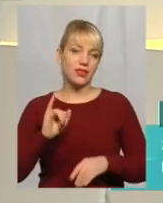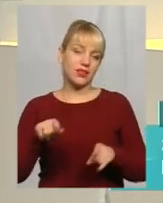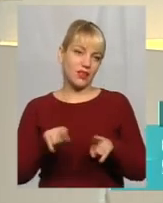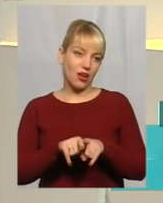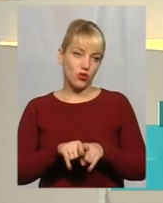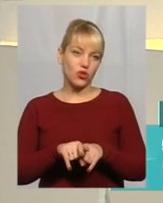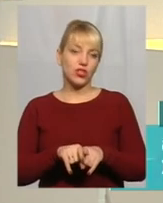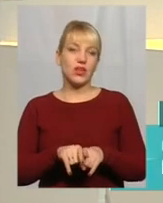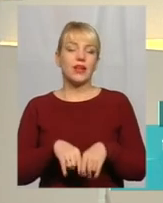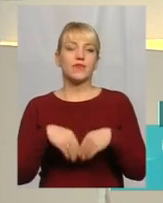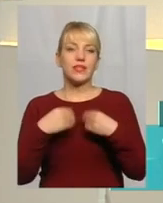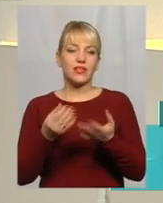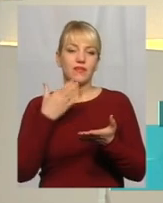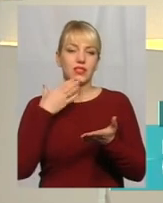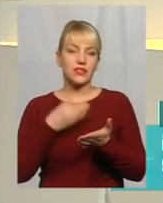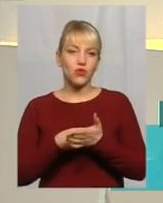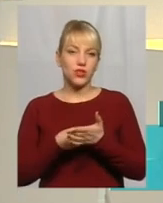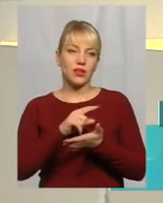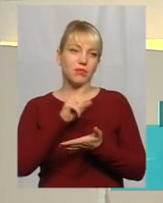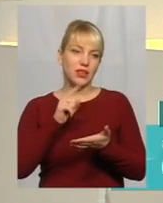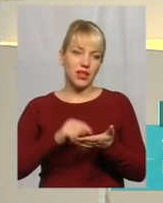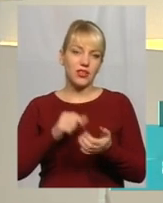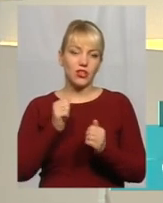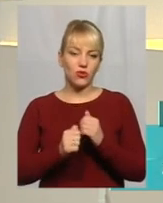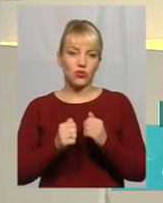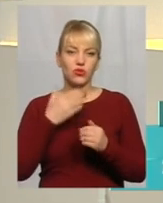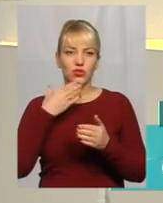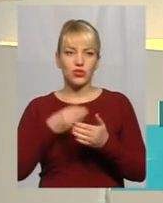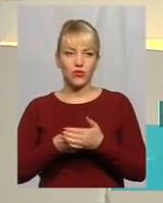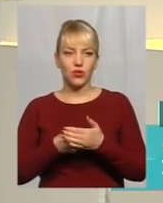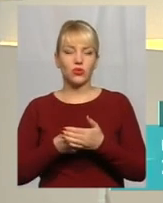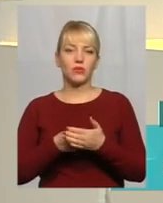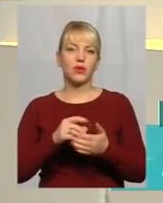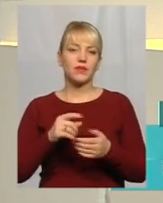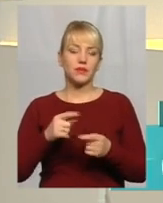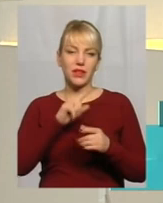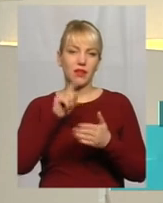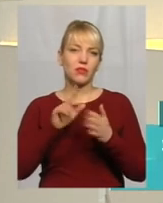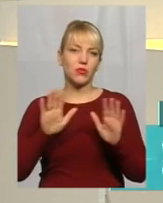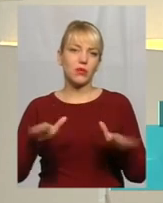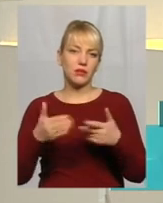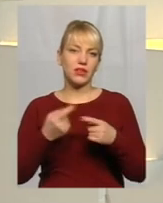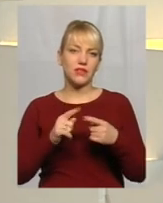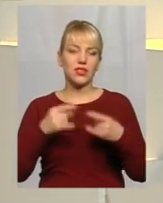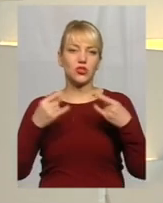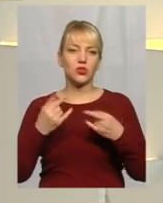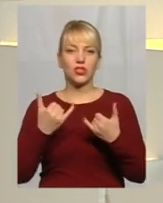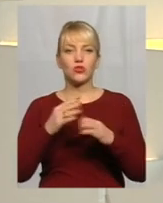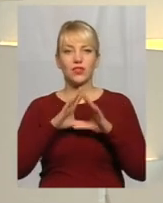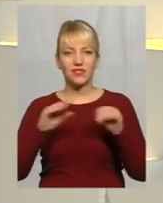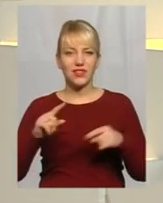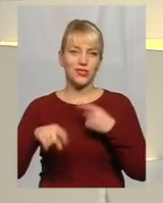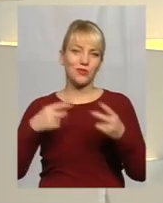також ставте свої питання, і кожну актуальну тему ми будемо піднімати у цій студії А на сьогодні це все, до